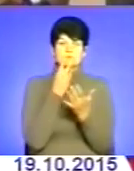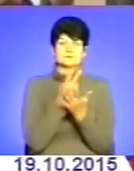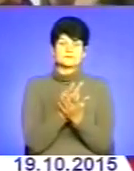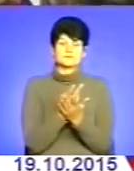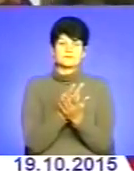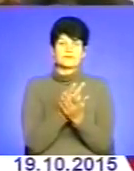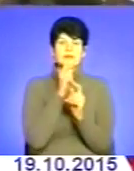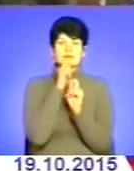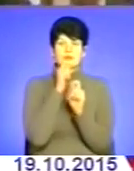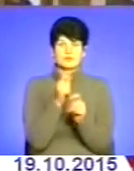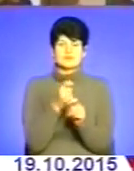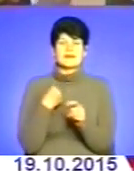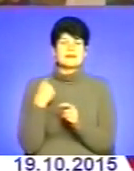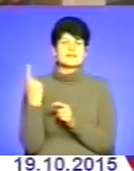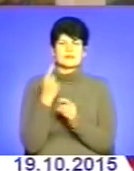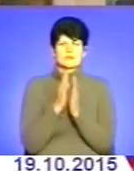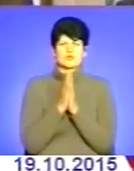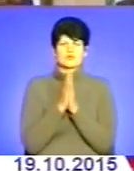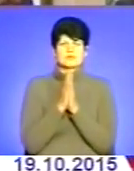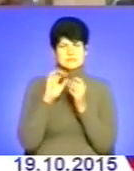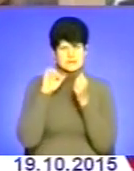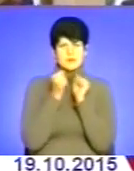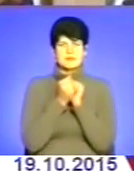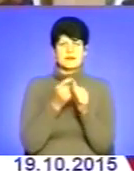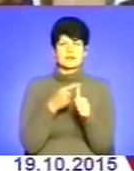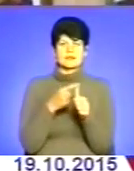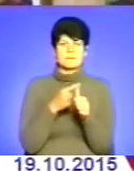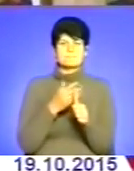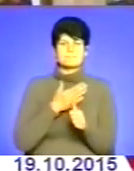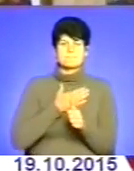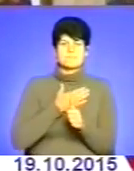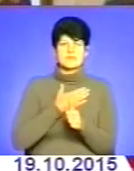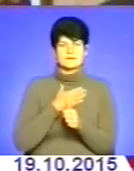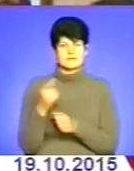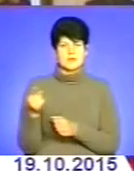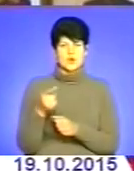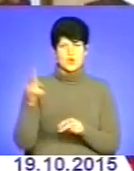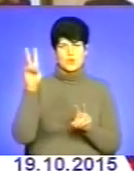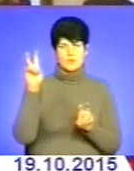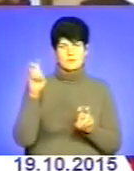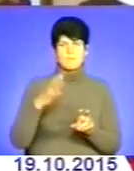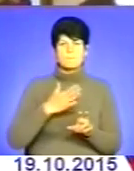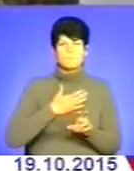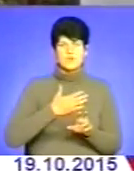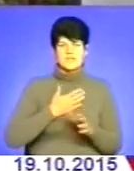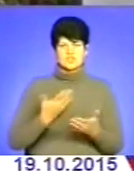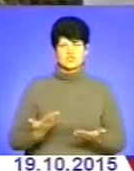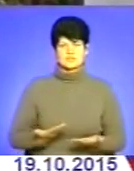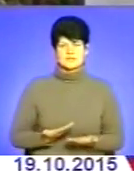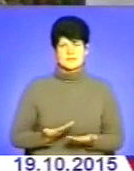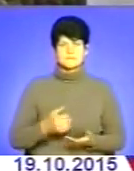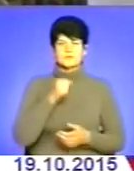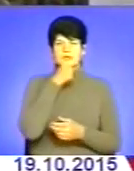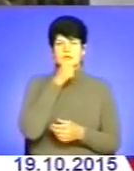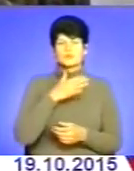і даруємо Я єдине прошу, запам'ятайте назву Мій Тернопіль, моє життя Дідусь мій,